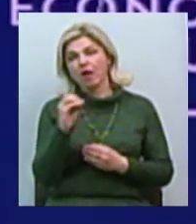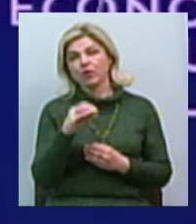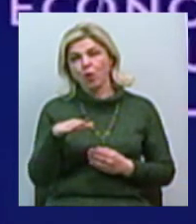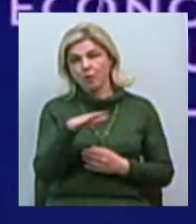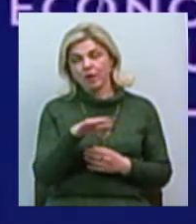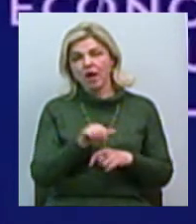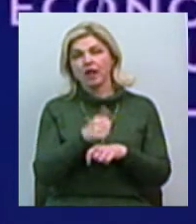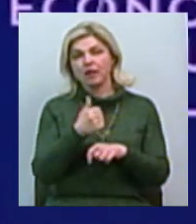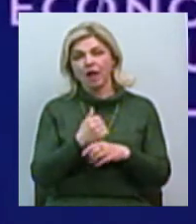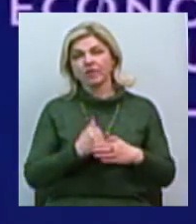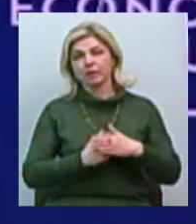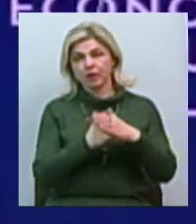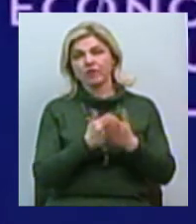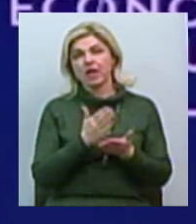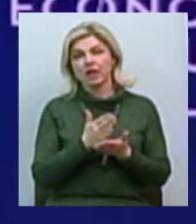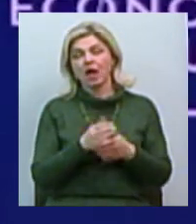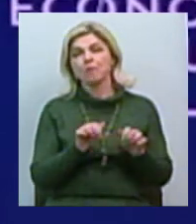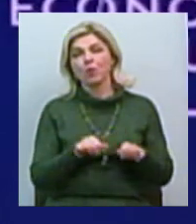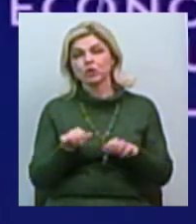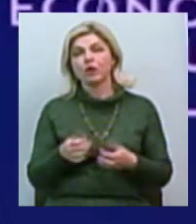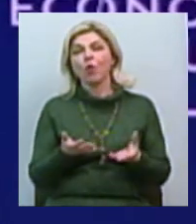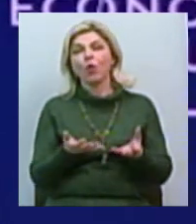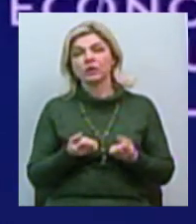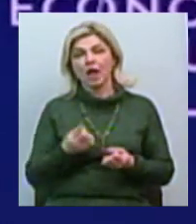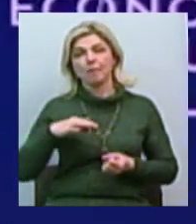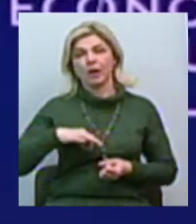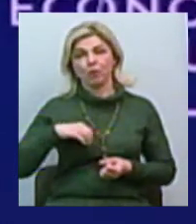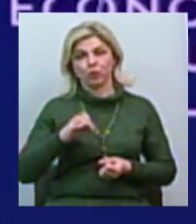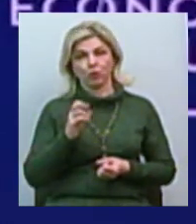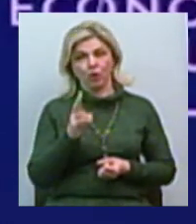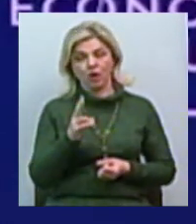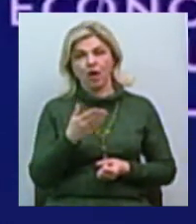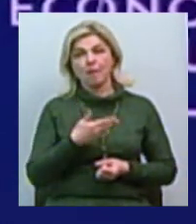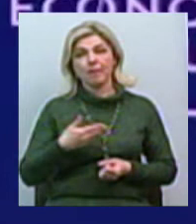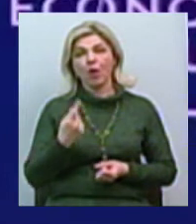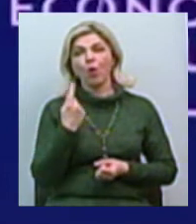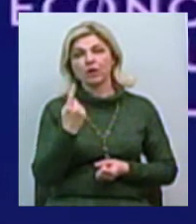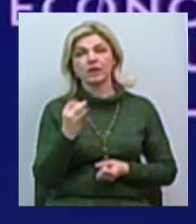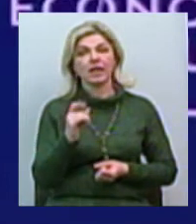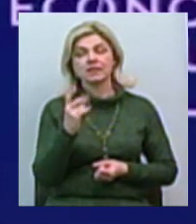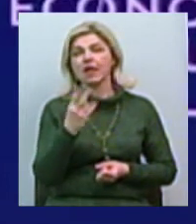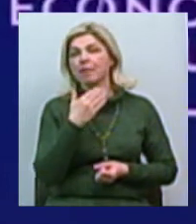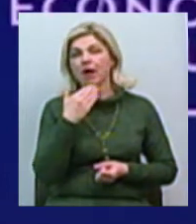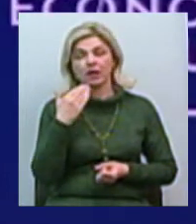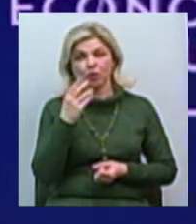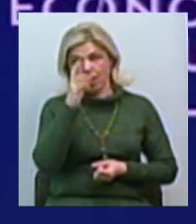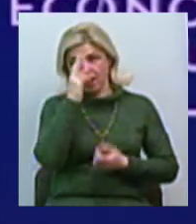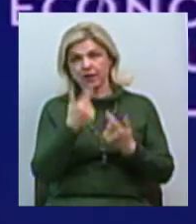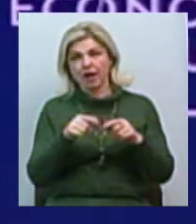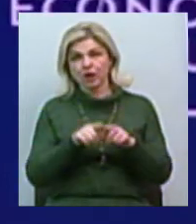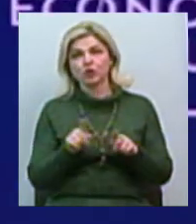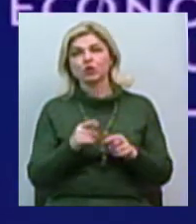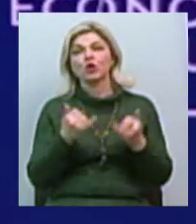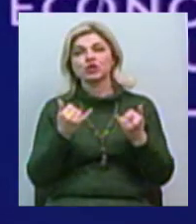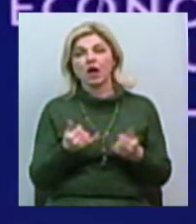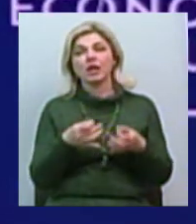економічного розвитку є можливість отримувати прибуток. І ми одна з небагатьох країн, що зараз дозволяє